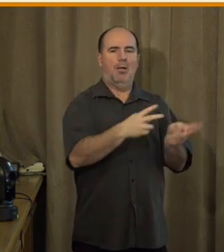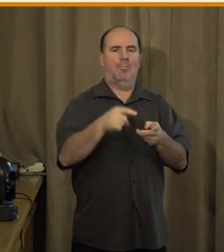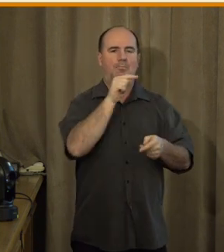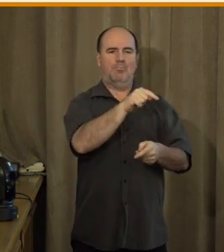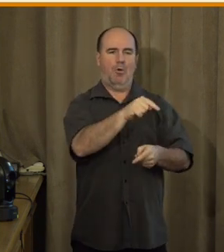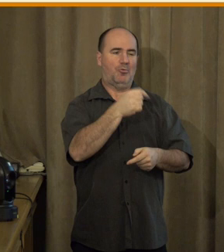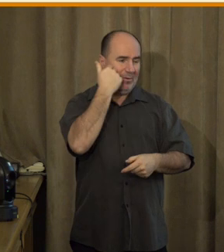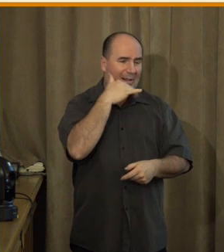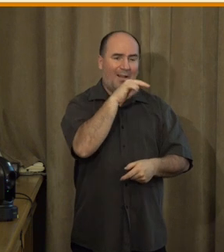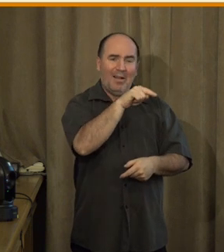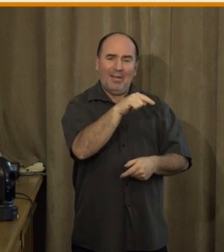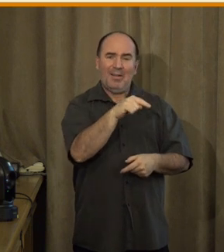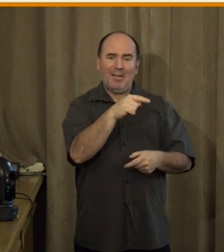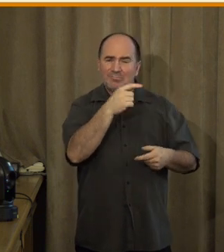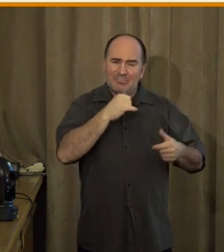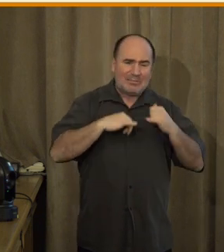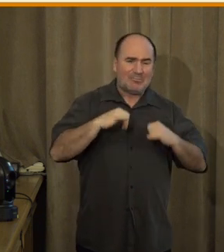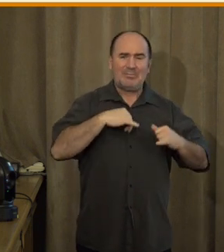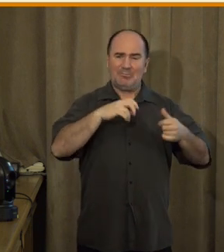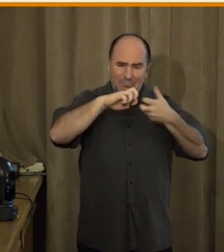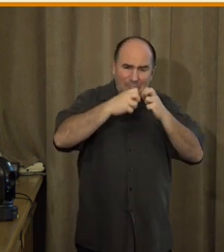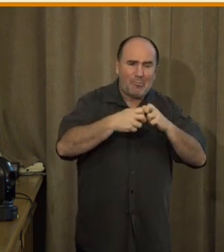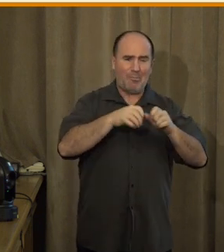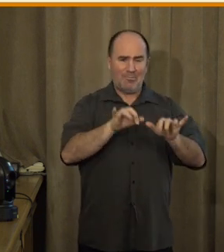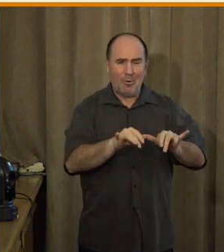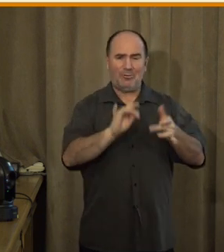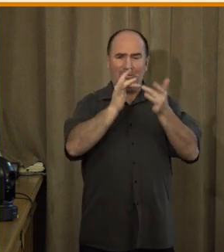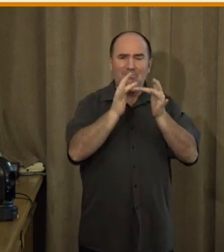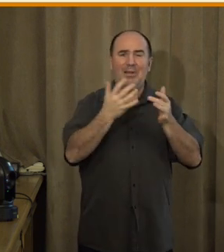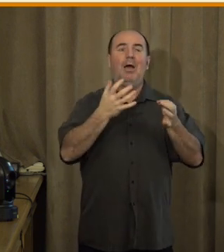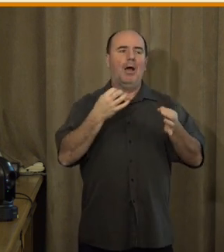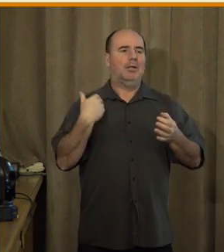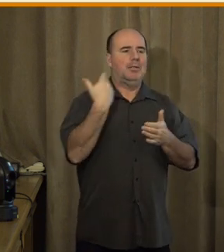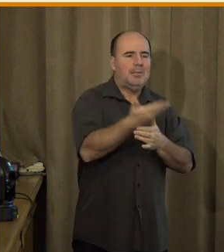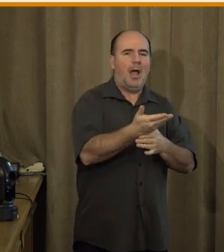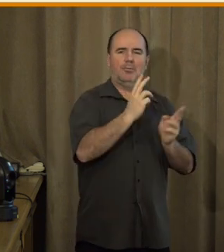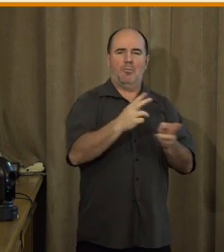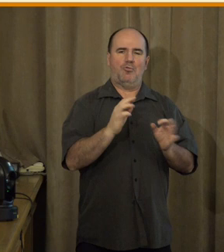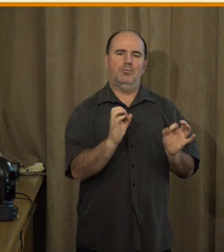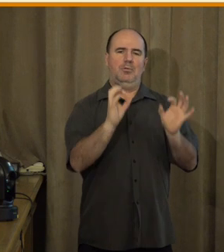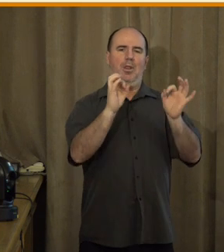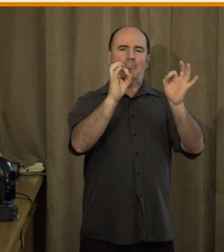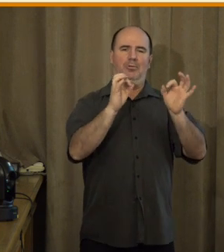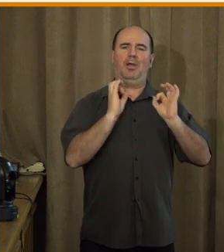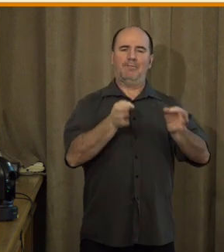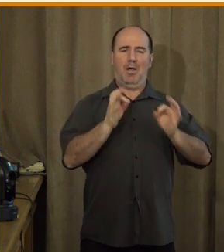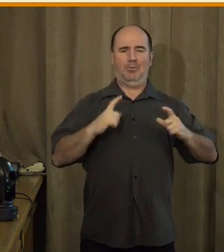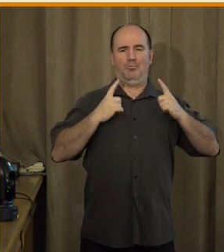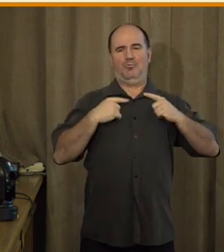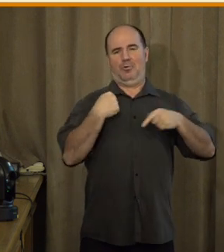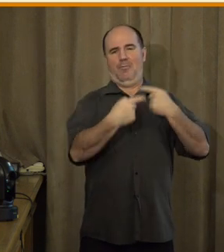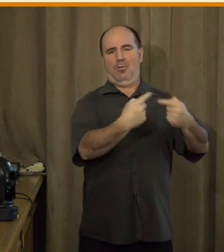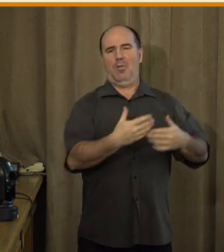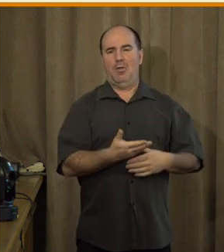způsob a kvalitnější způsob toho svého života. Příčiny toho digitálního vyloučení můžou být ať už